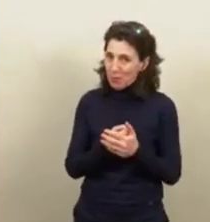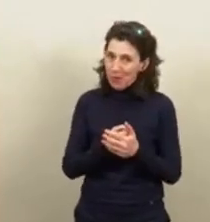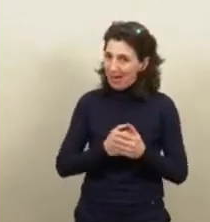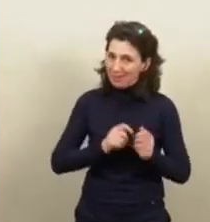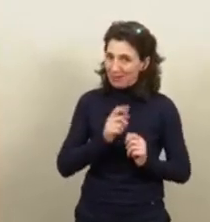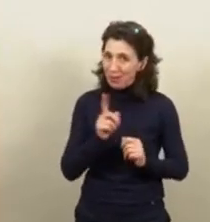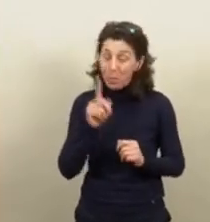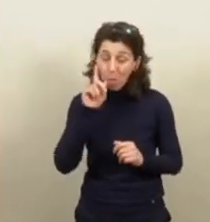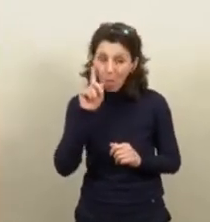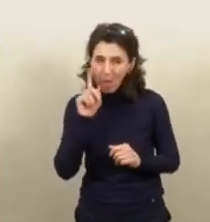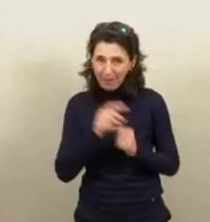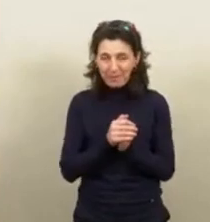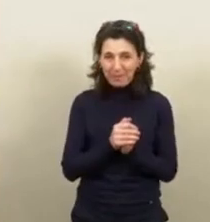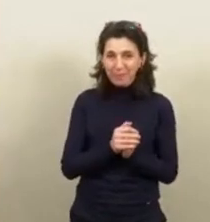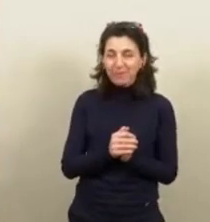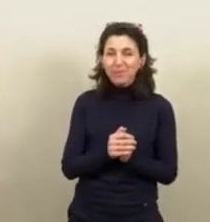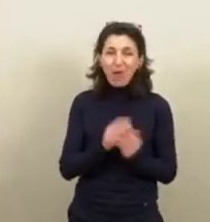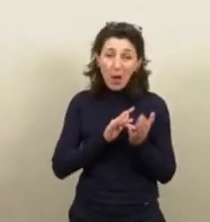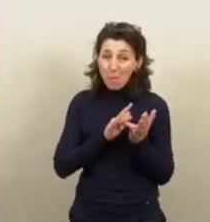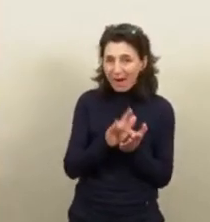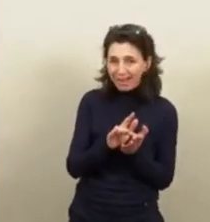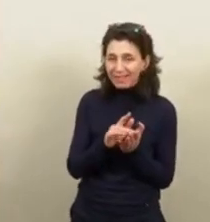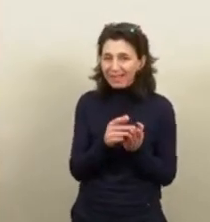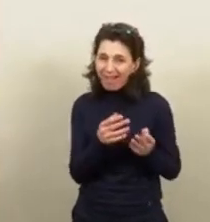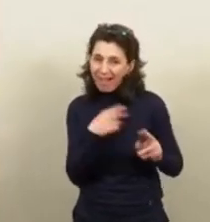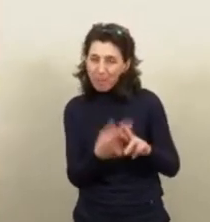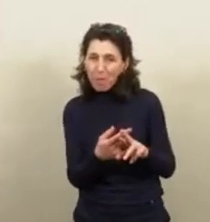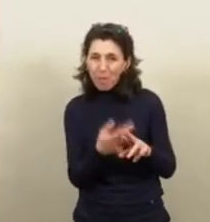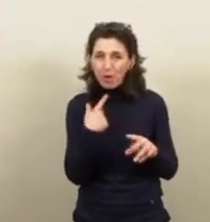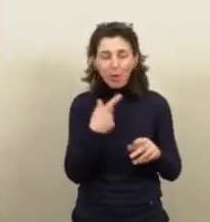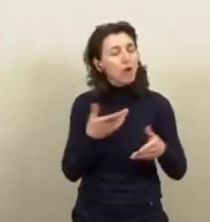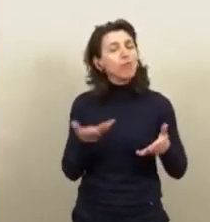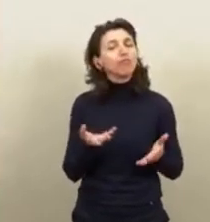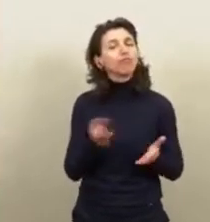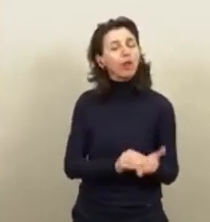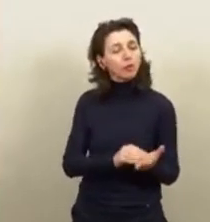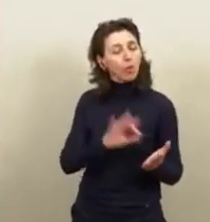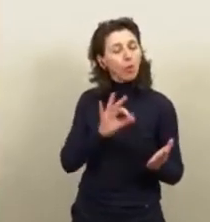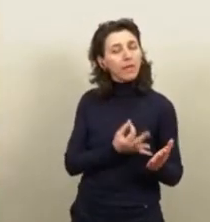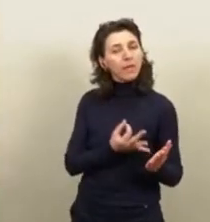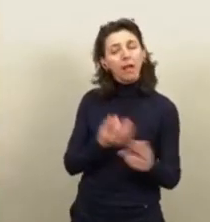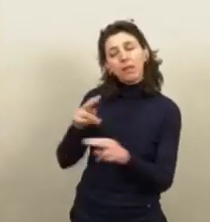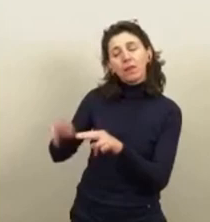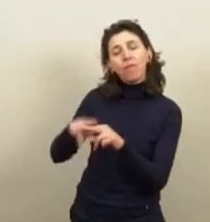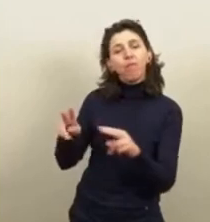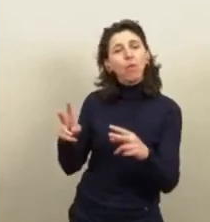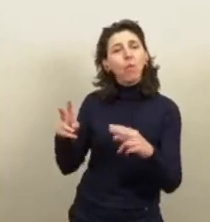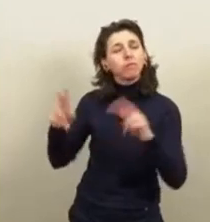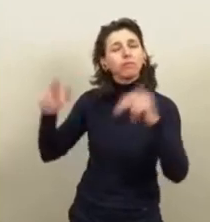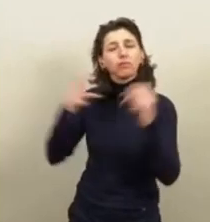la délibération, vous prenez acte et vous décidez de soutenir les travaux de la Convention citoyenne,